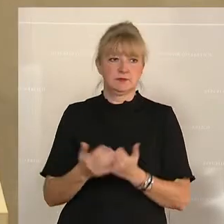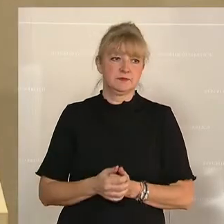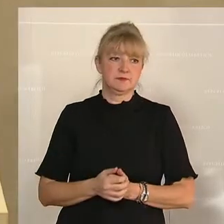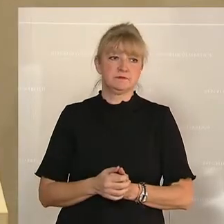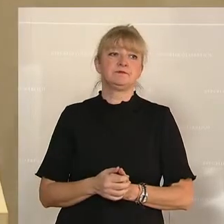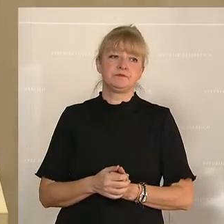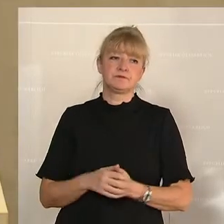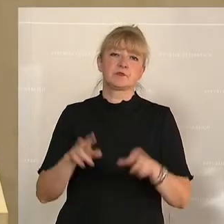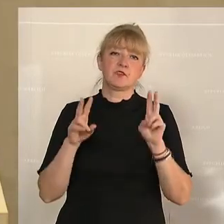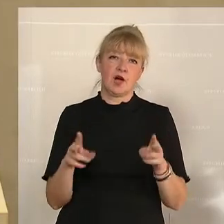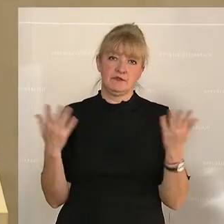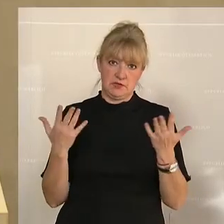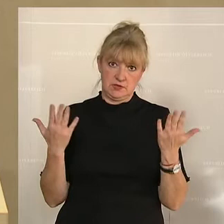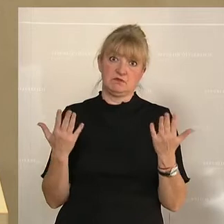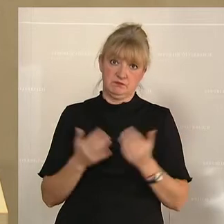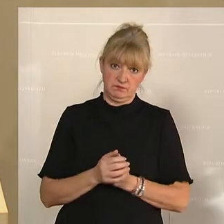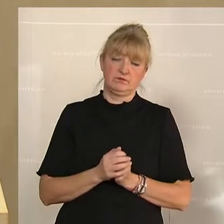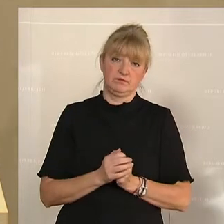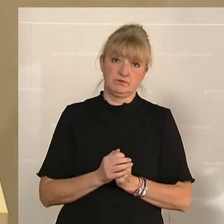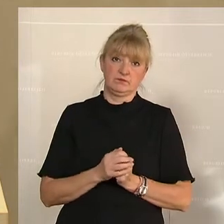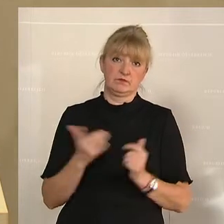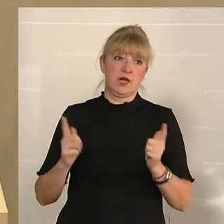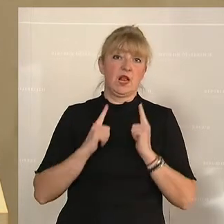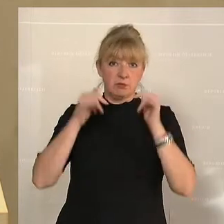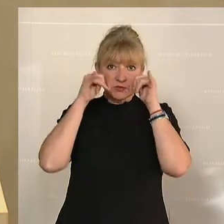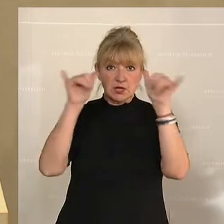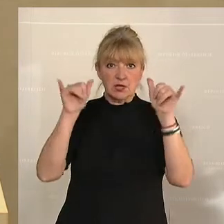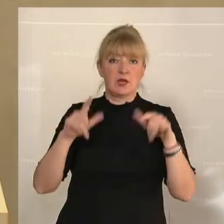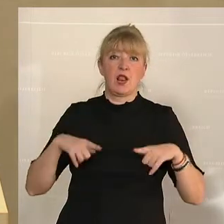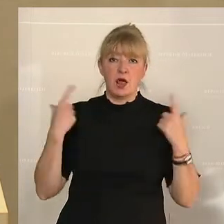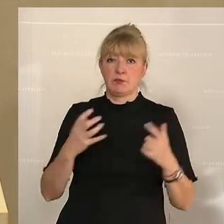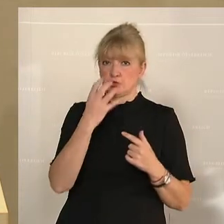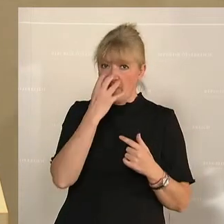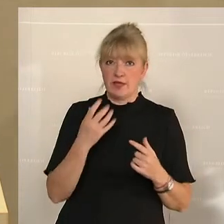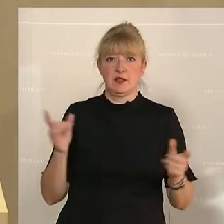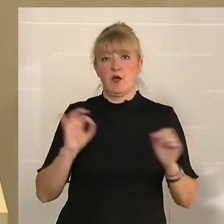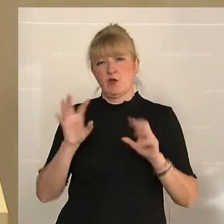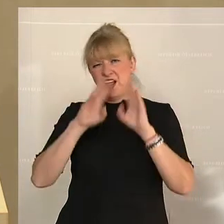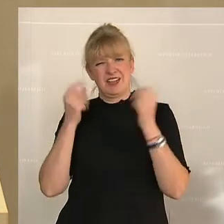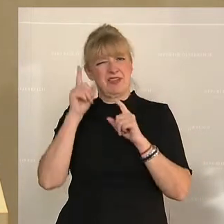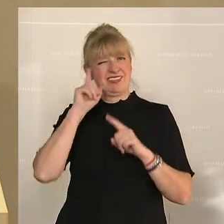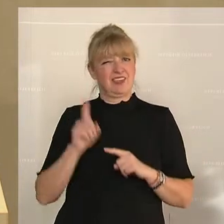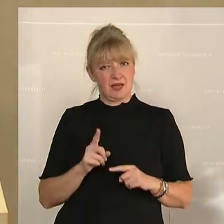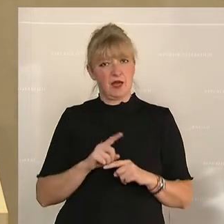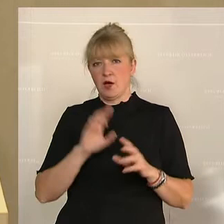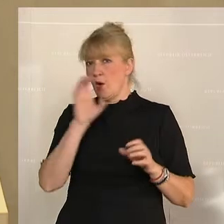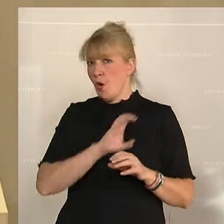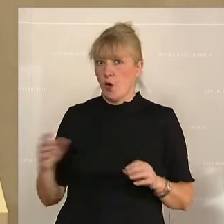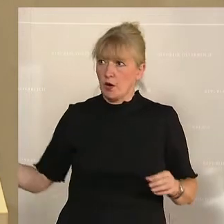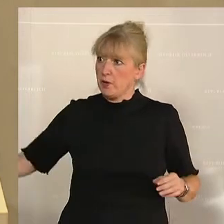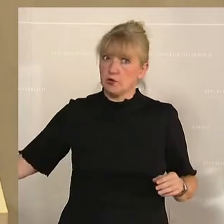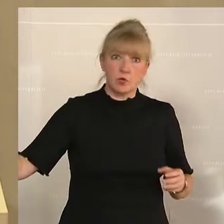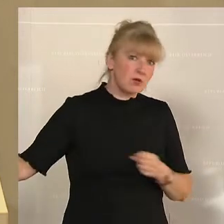Fakt ist, dass Lebendrinder, Lebendschweine oder Tiere allgemein quer durch Europa